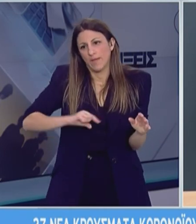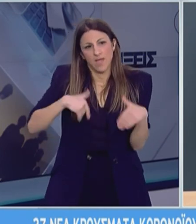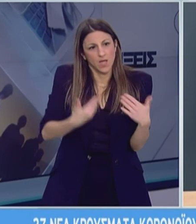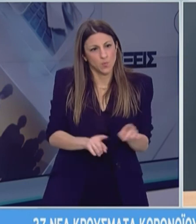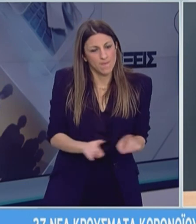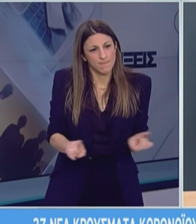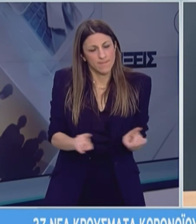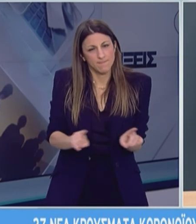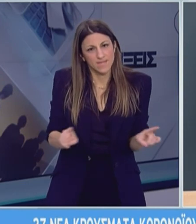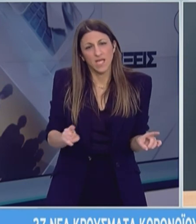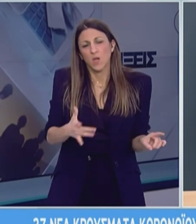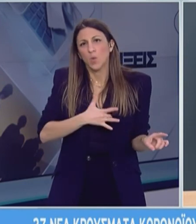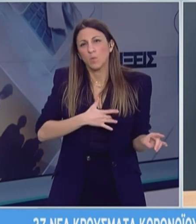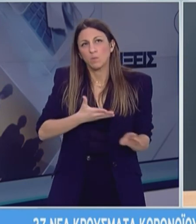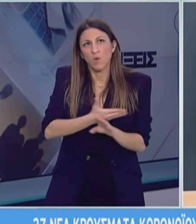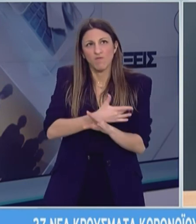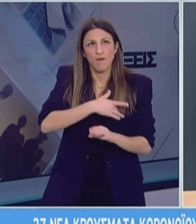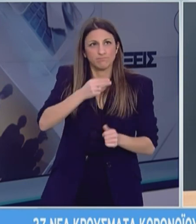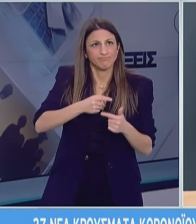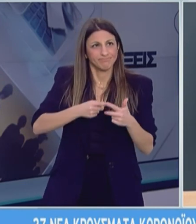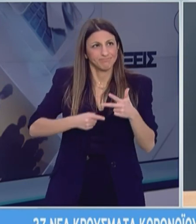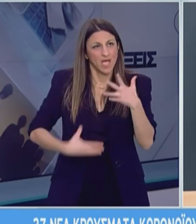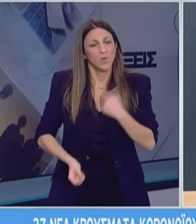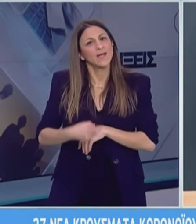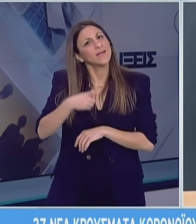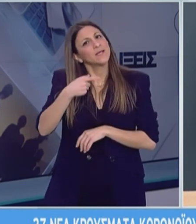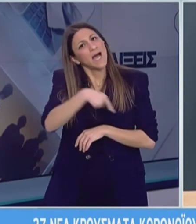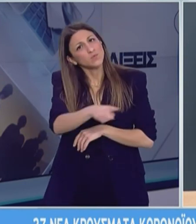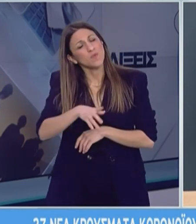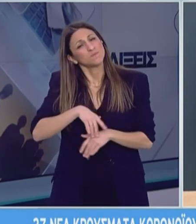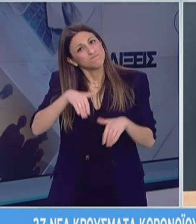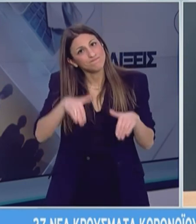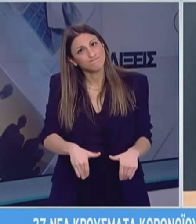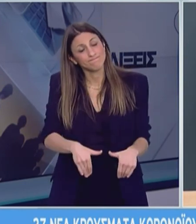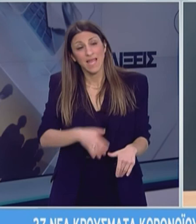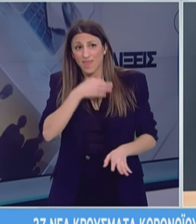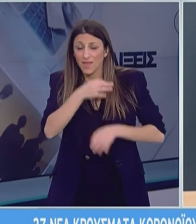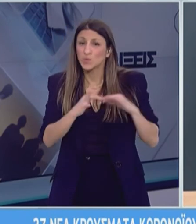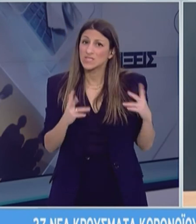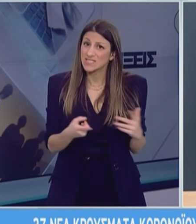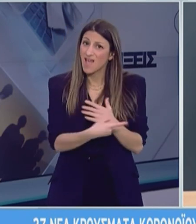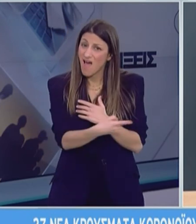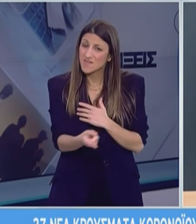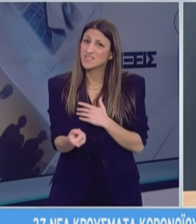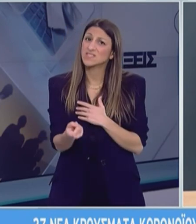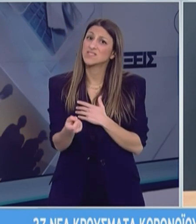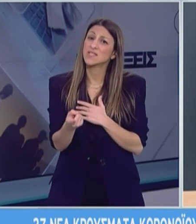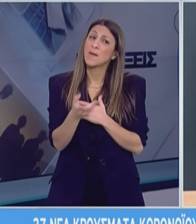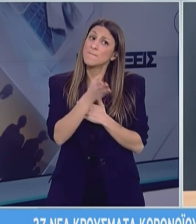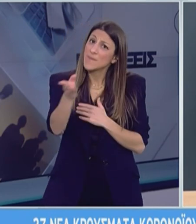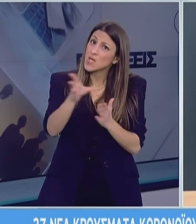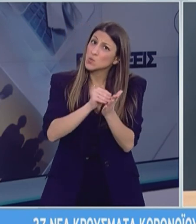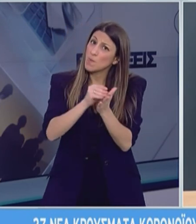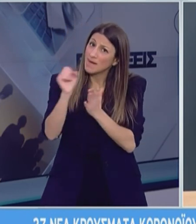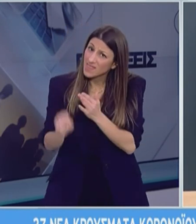σε υποκείμενο νοσημάτων κατάσταση ξέρουμε ότι έχουν τη δυνατότητα και παραμένει η δυνατότητά τους και στο σιπερμαρκή να